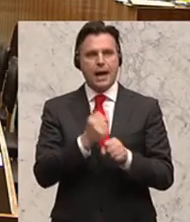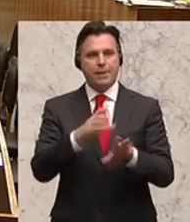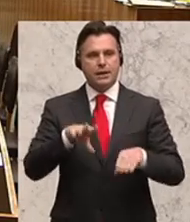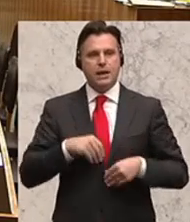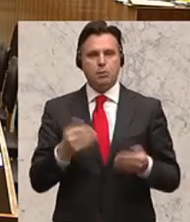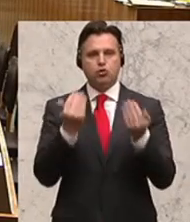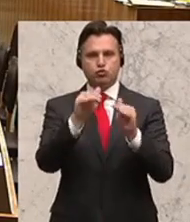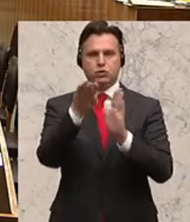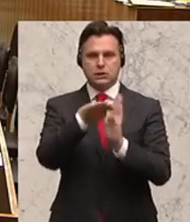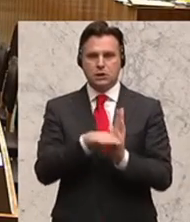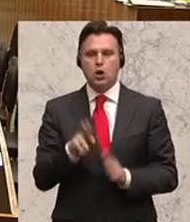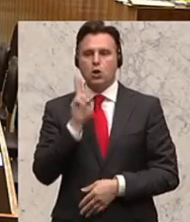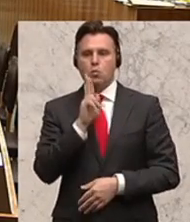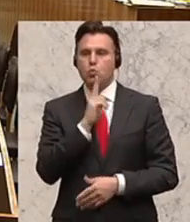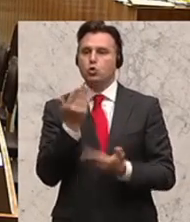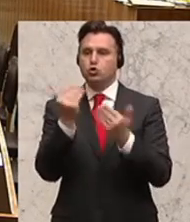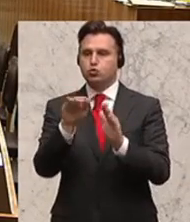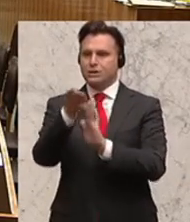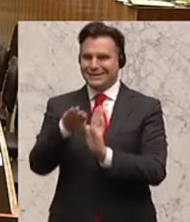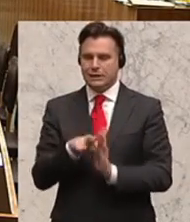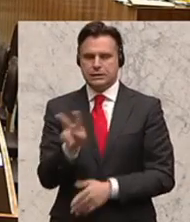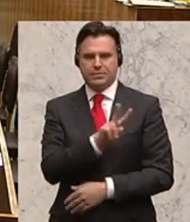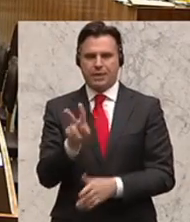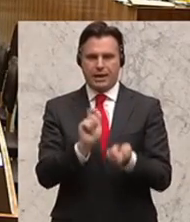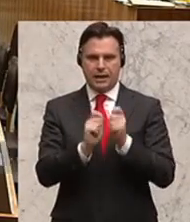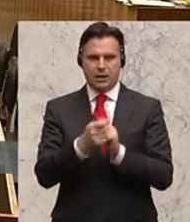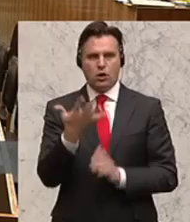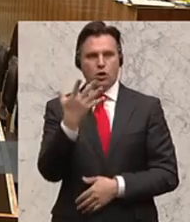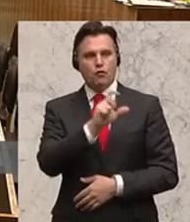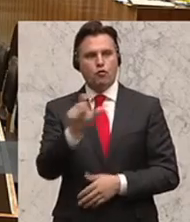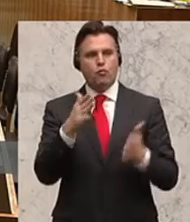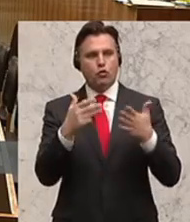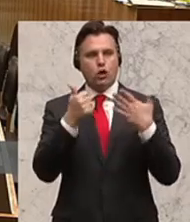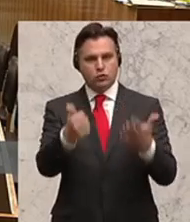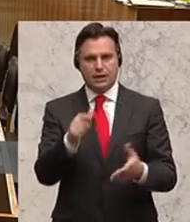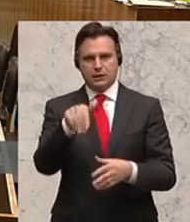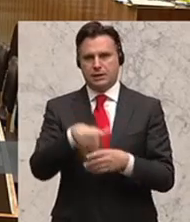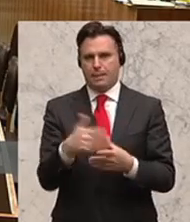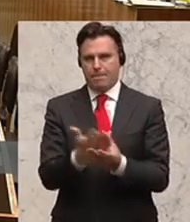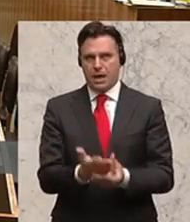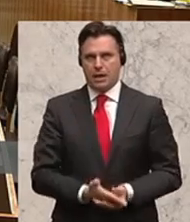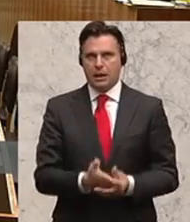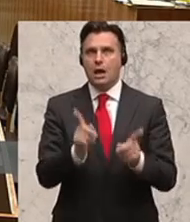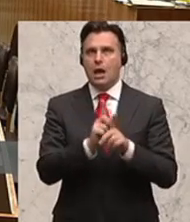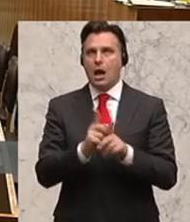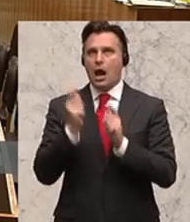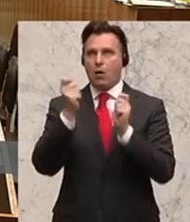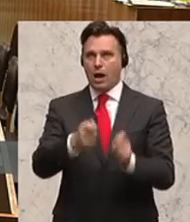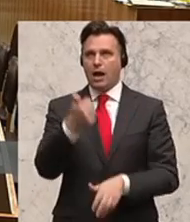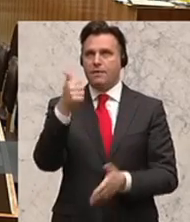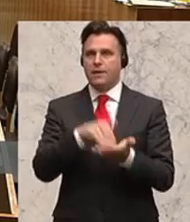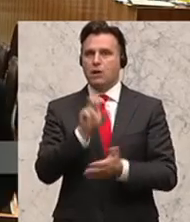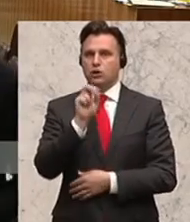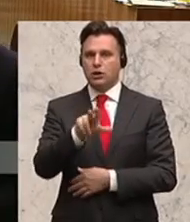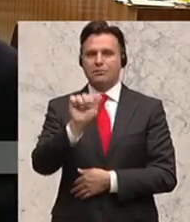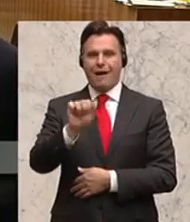eine Anpassung der Terminologie, was gefährliche chemische Arbeitsstoffe betrifft, sowie die einheitliche Kennzeichnung von Behältern